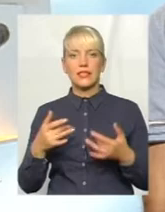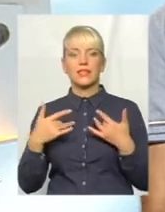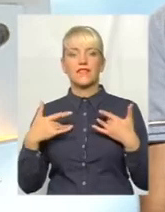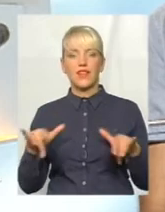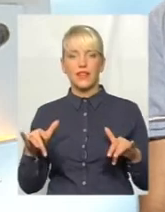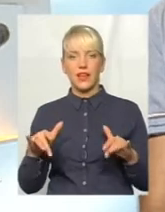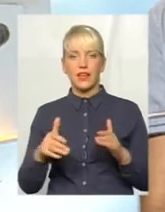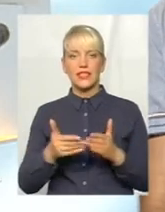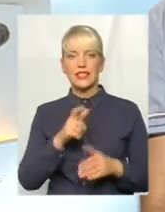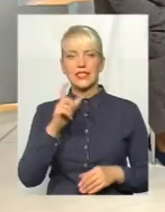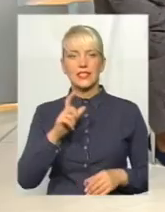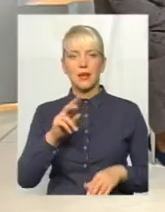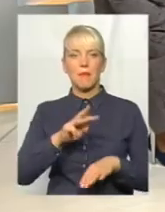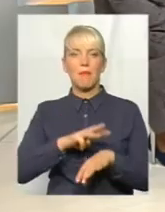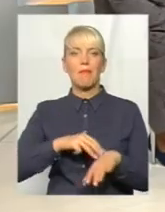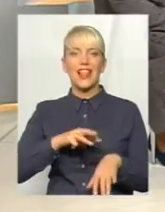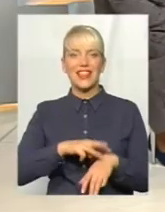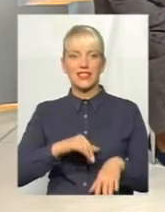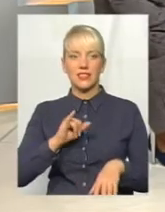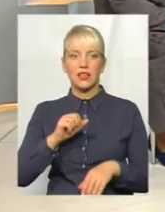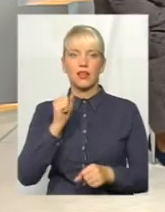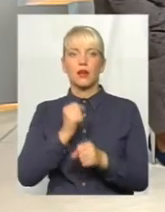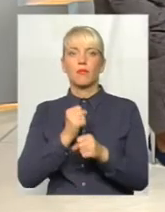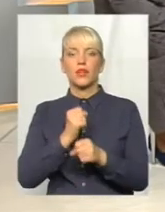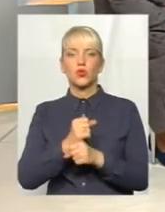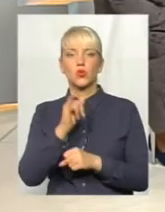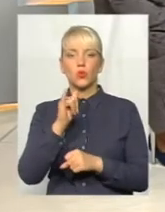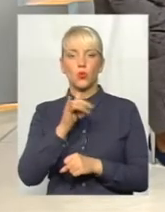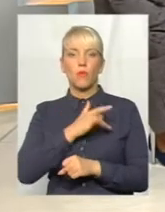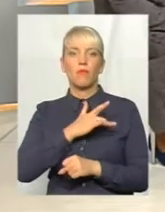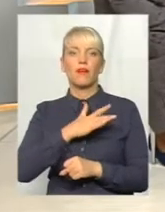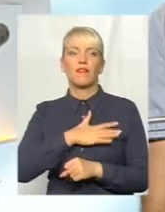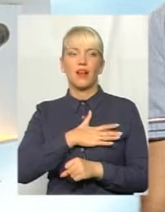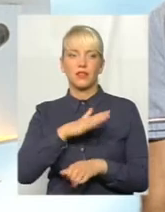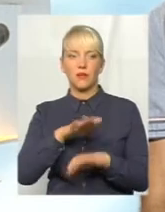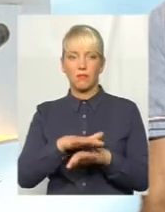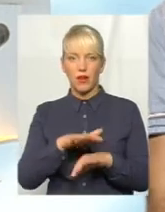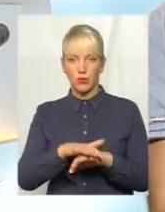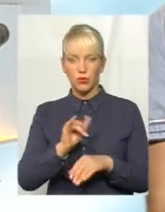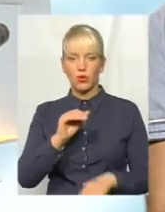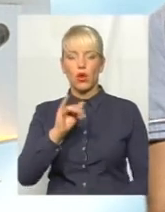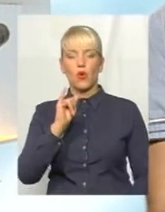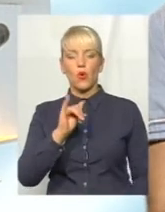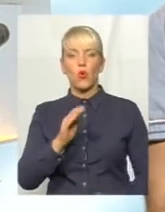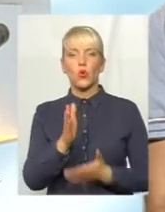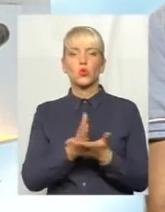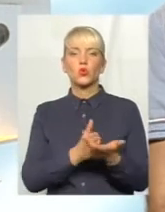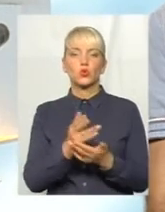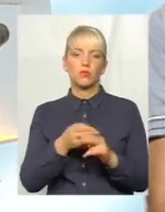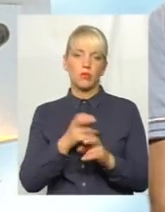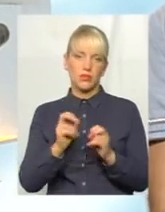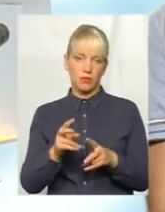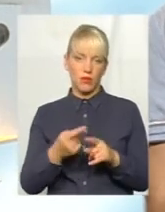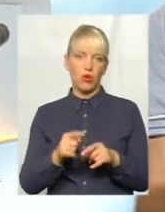міліції тоді ще, і працює в приватбанку у службі безпеки. І у тій самій установі, у тому